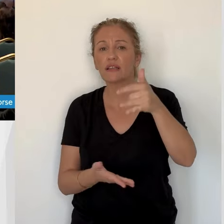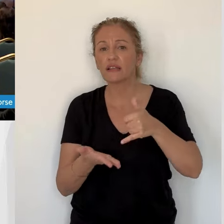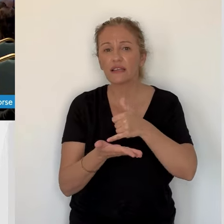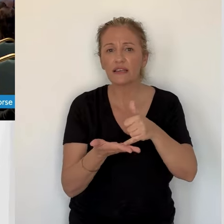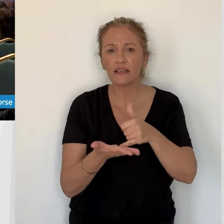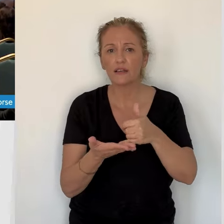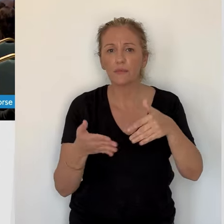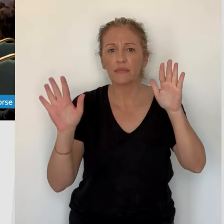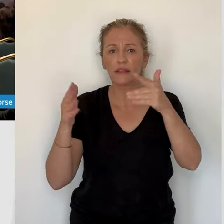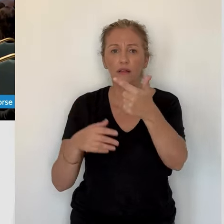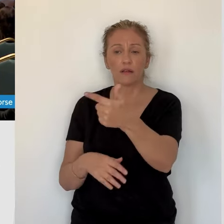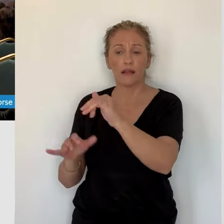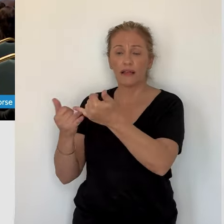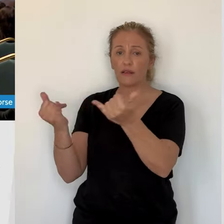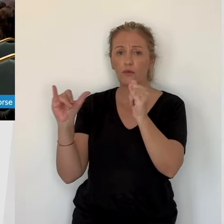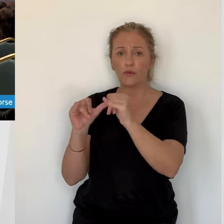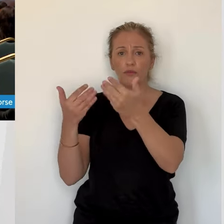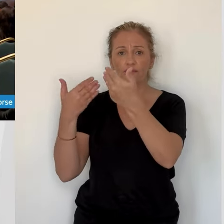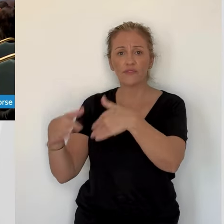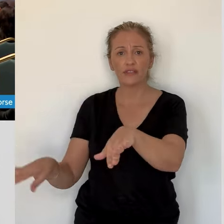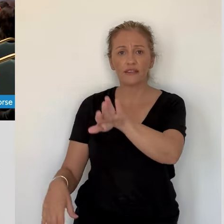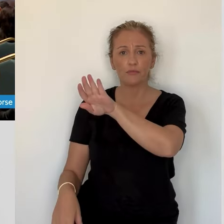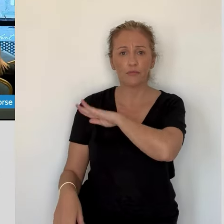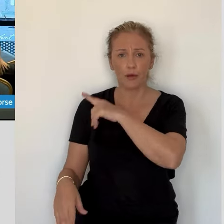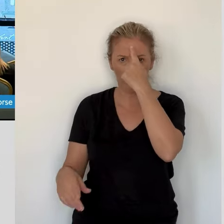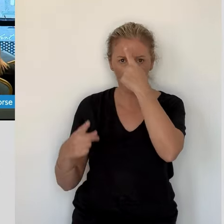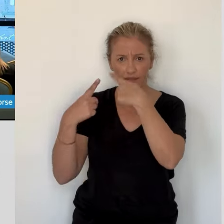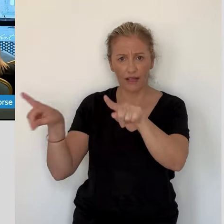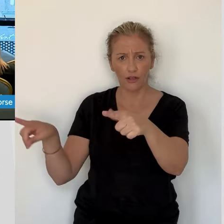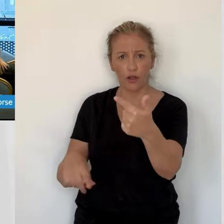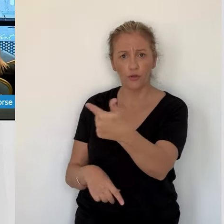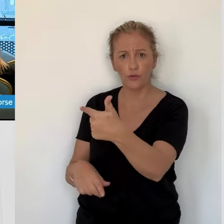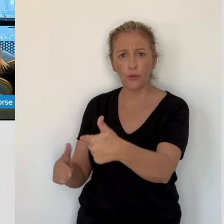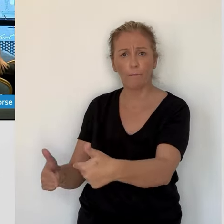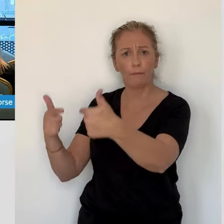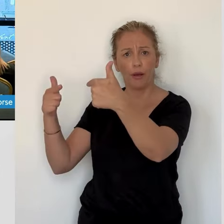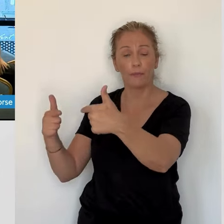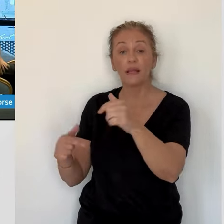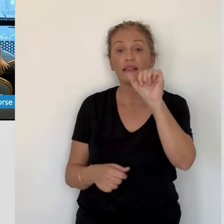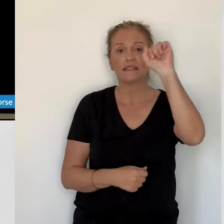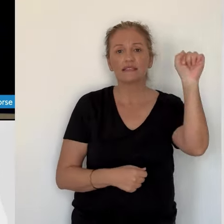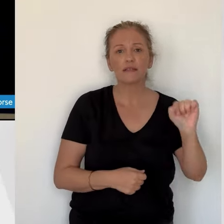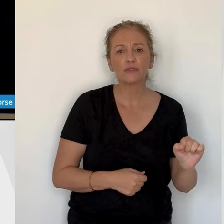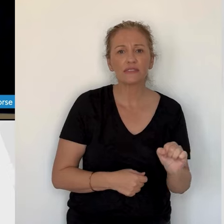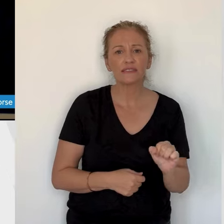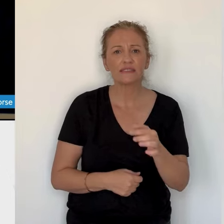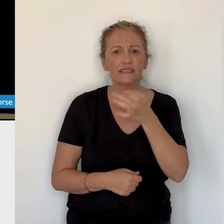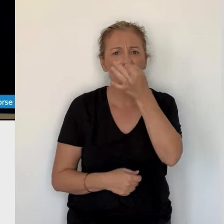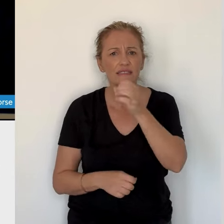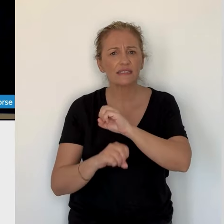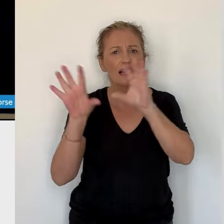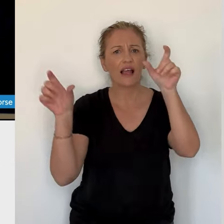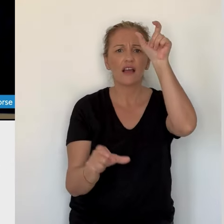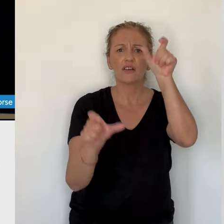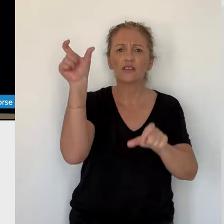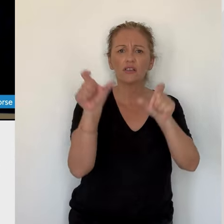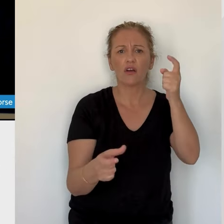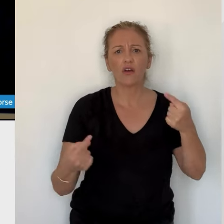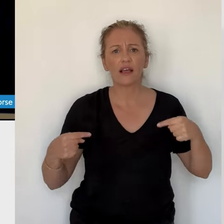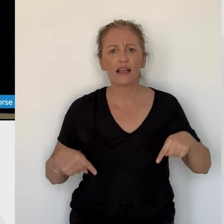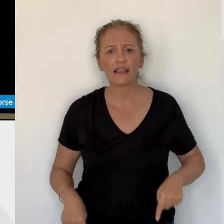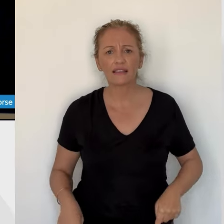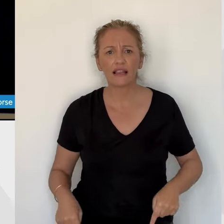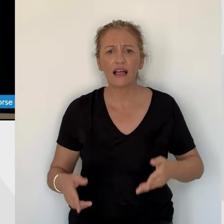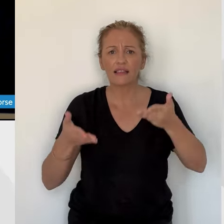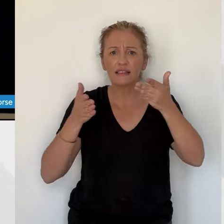Commerce de Corse annonçait cruciale pour l'avenir. Elle a fini en clash général. Ça veut dire très clairement que